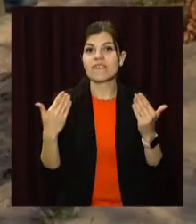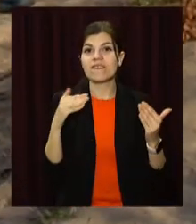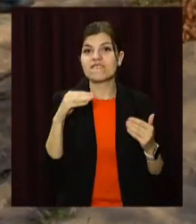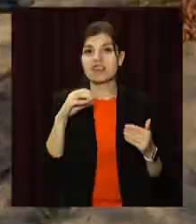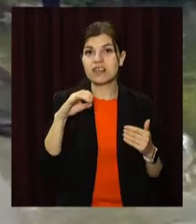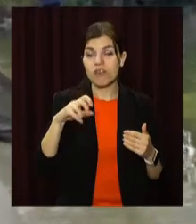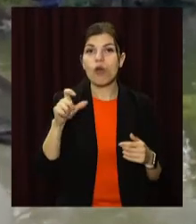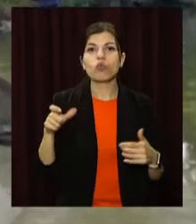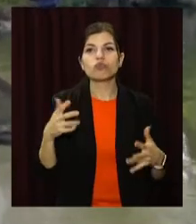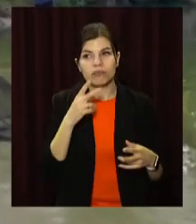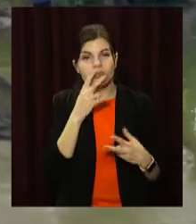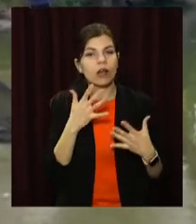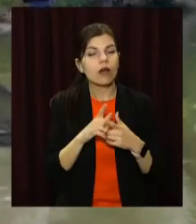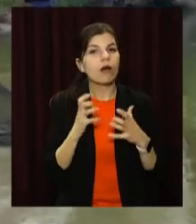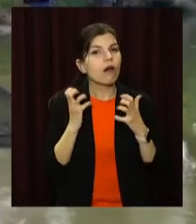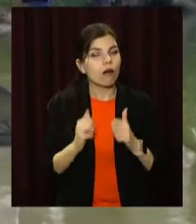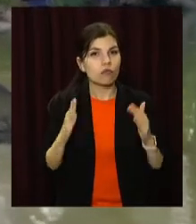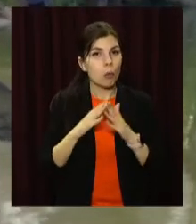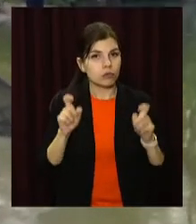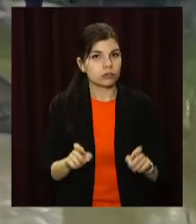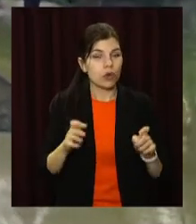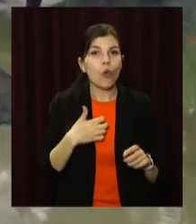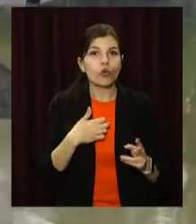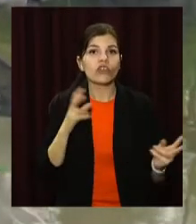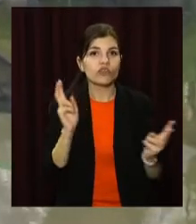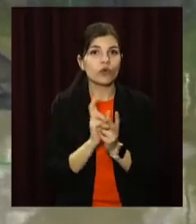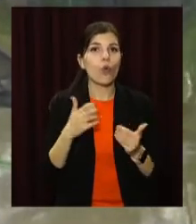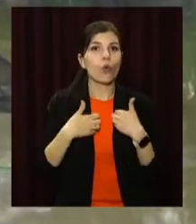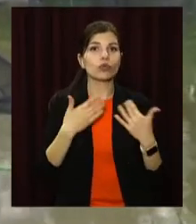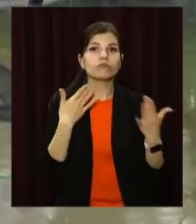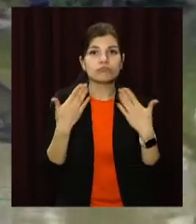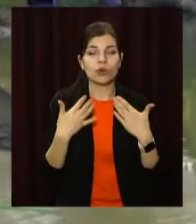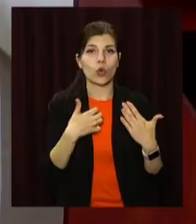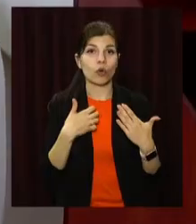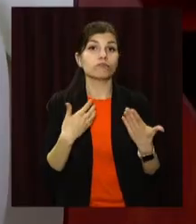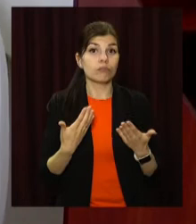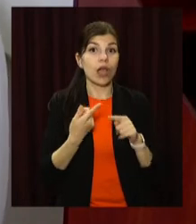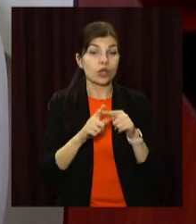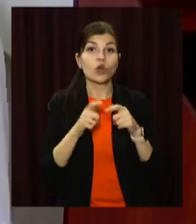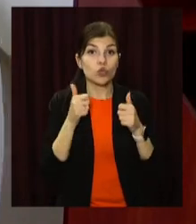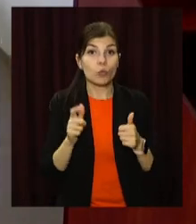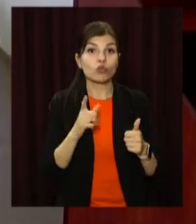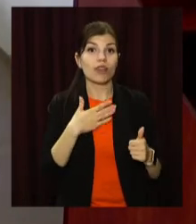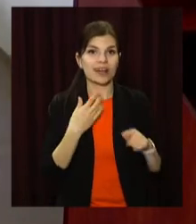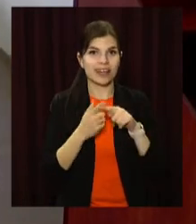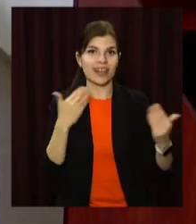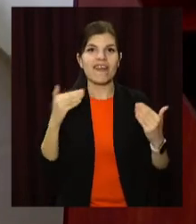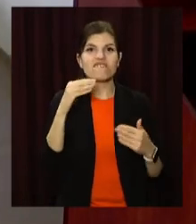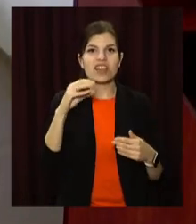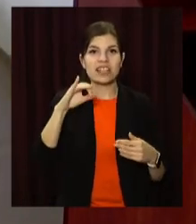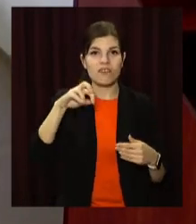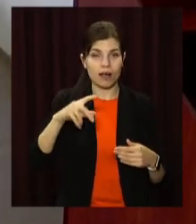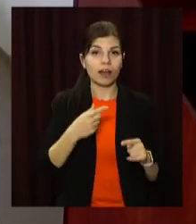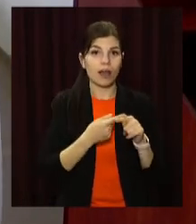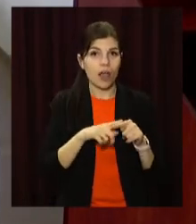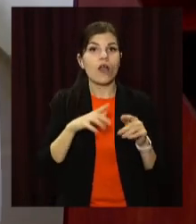люди втомилися сидіти вдома, і вони хочуть зустрічатися, хочуть спілкуватися. І дуже добре, що ці всі наші фестивалі, заходи і